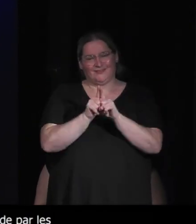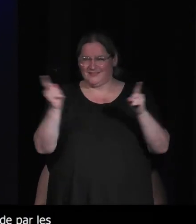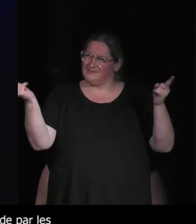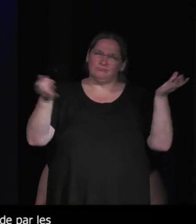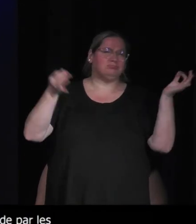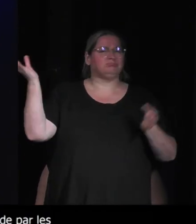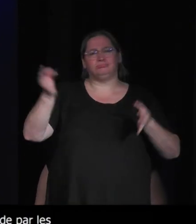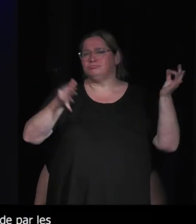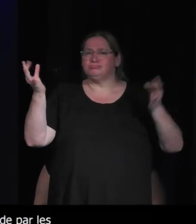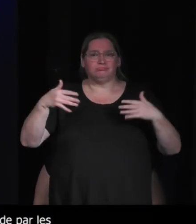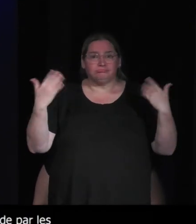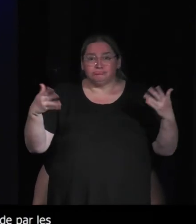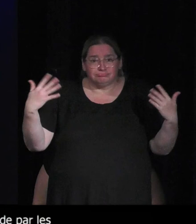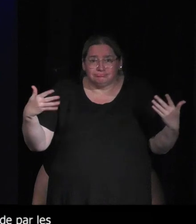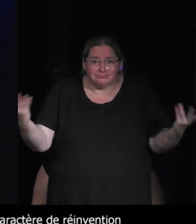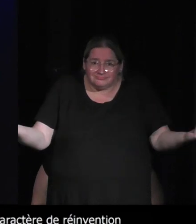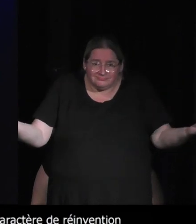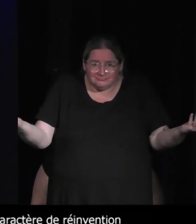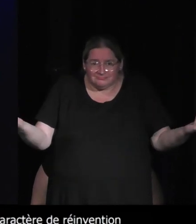de voilà le côté un peu